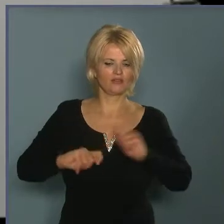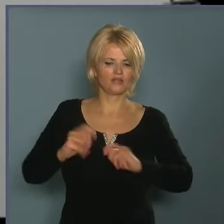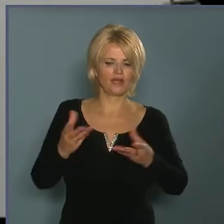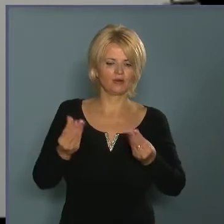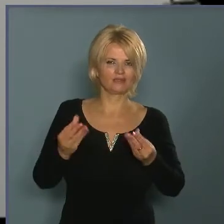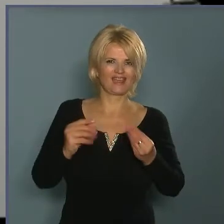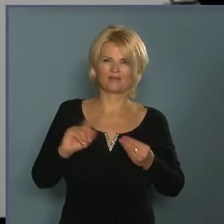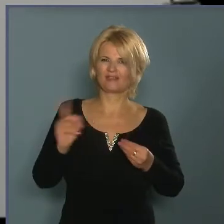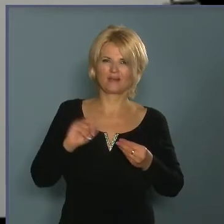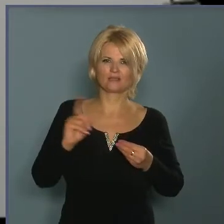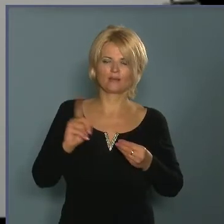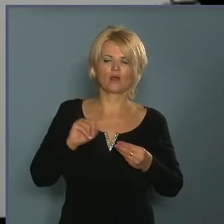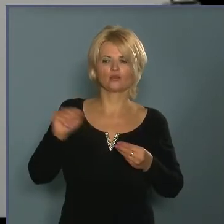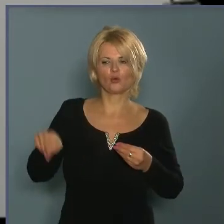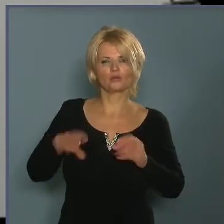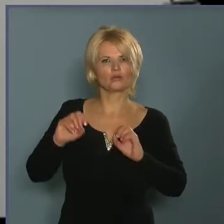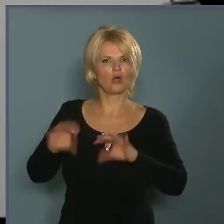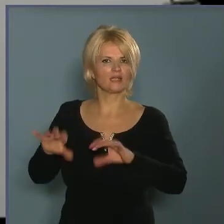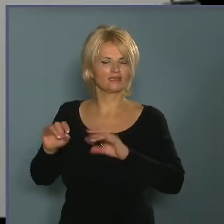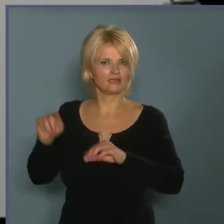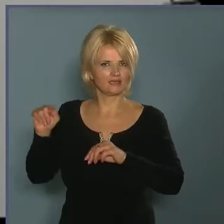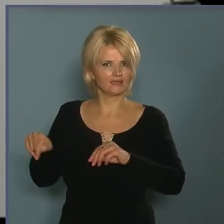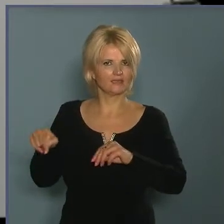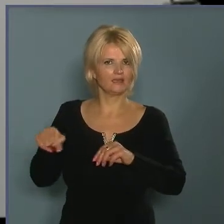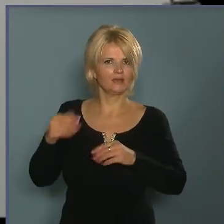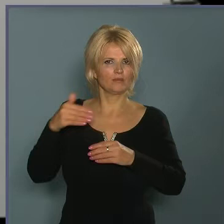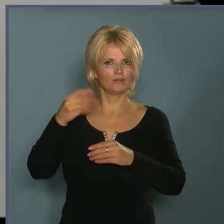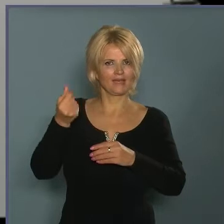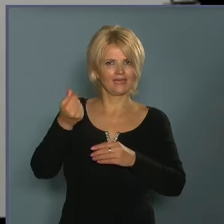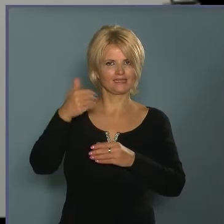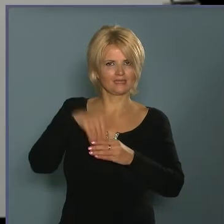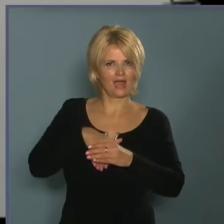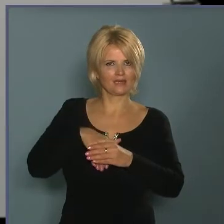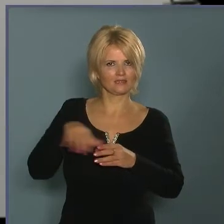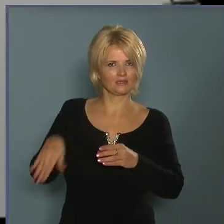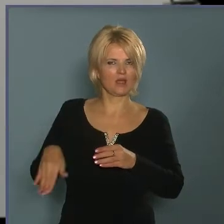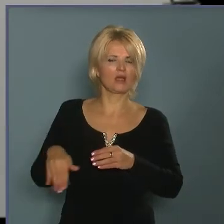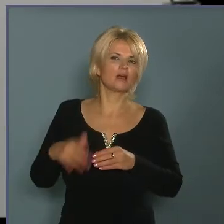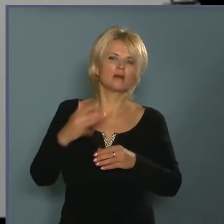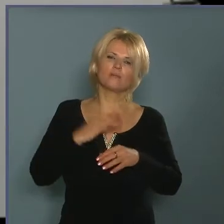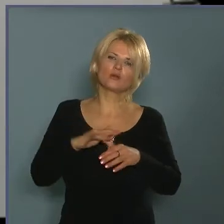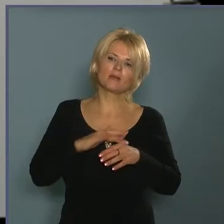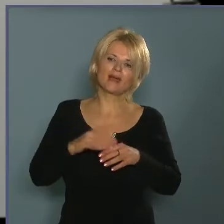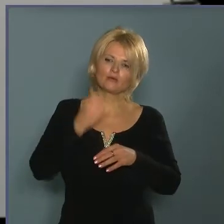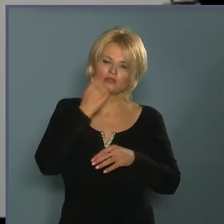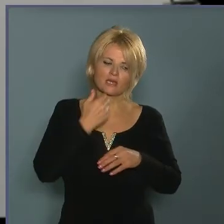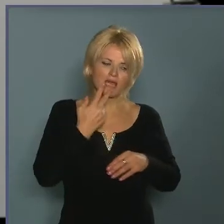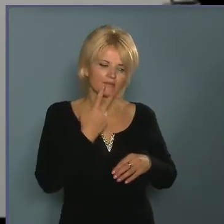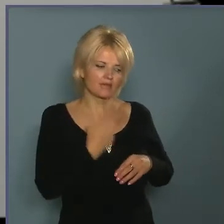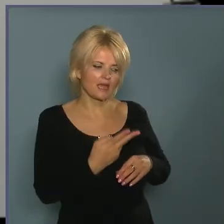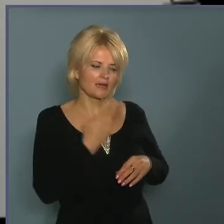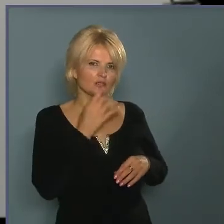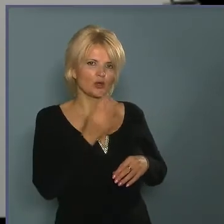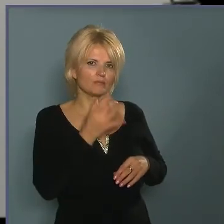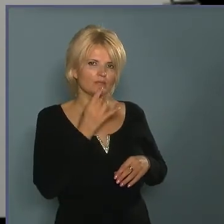hagyva az értékeinket. Tehát én nekem inkább ez a célom, hogy próbáljuk a saját magunk figyelmét koncentrálni